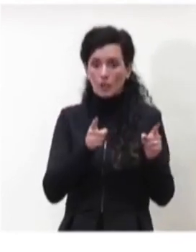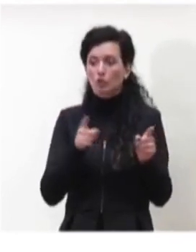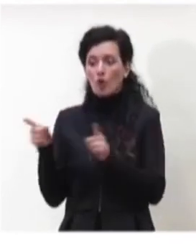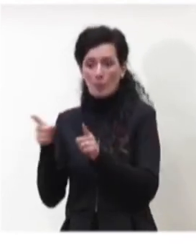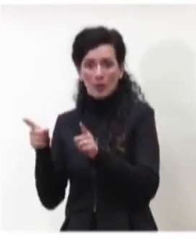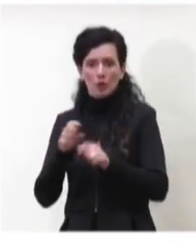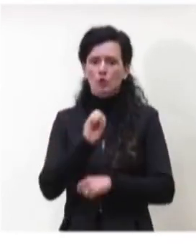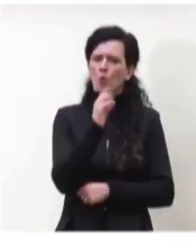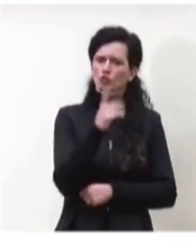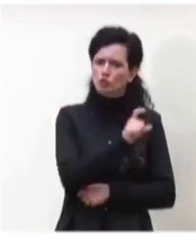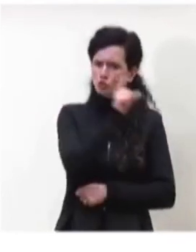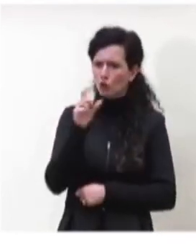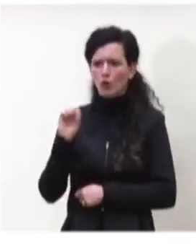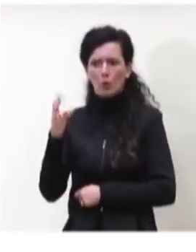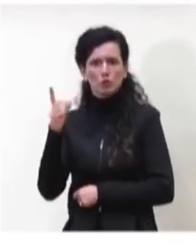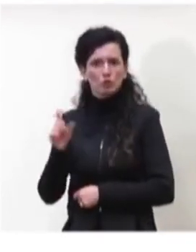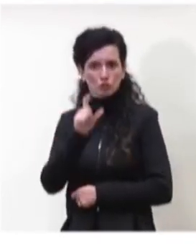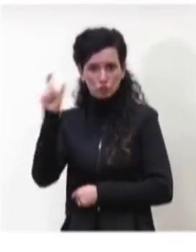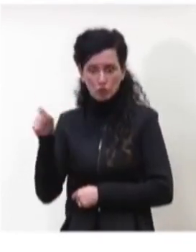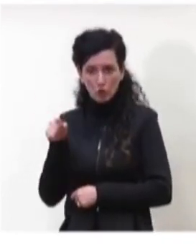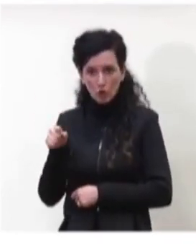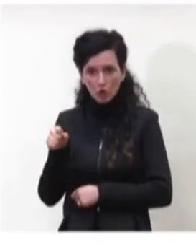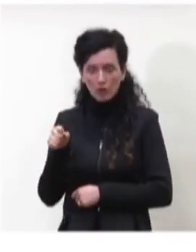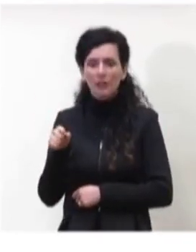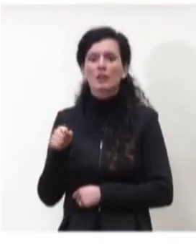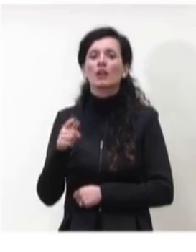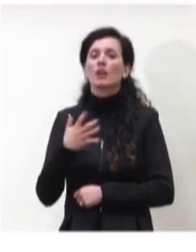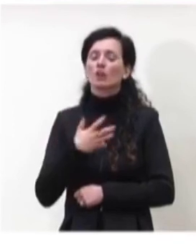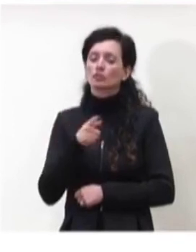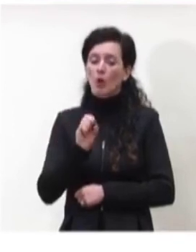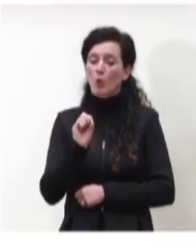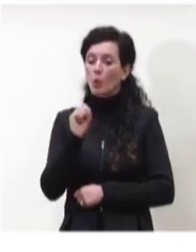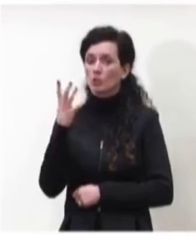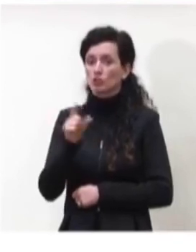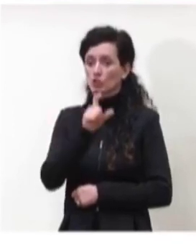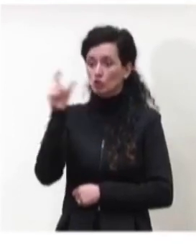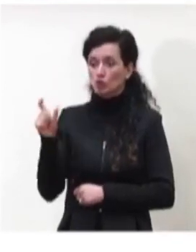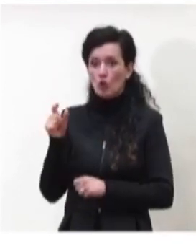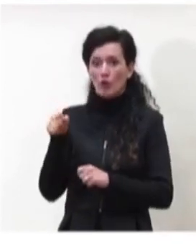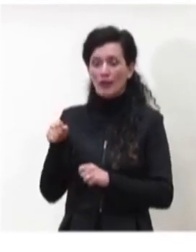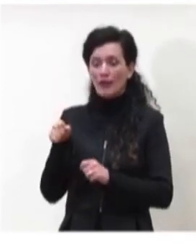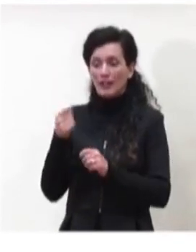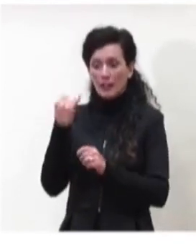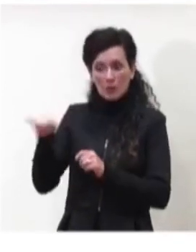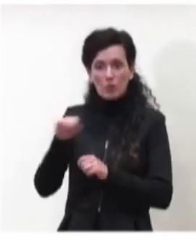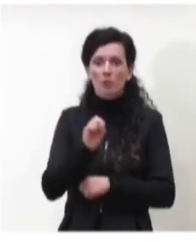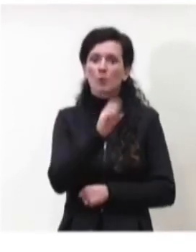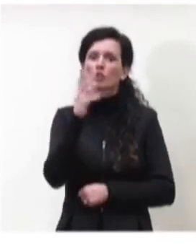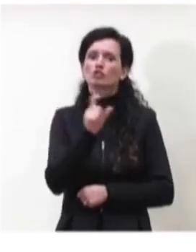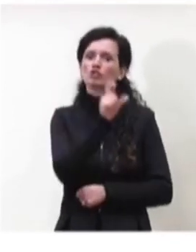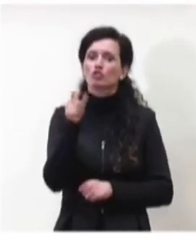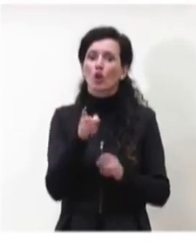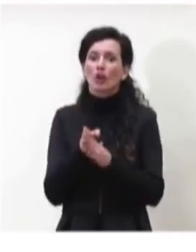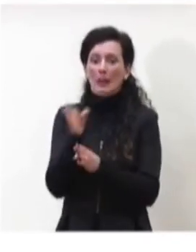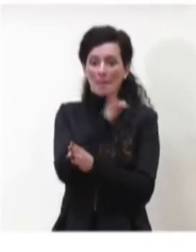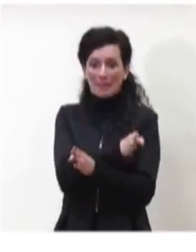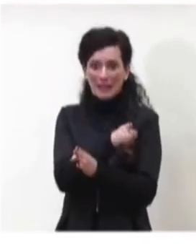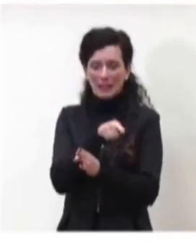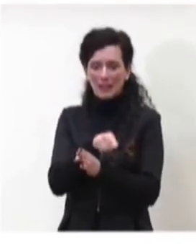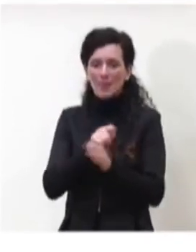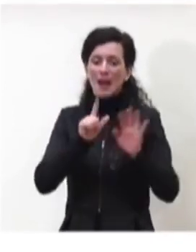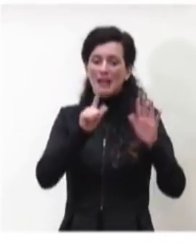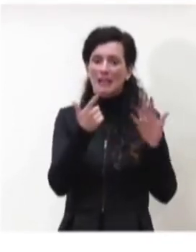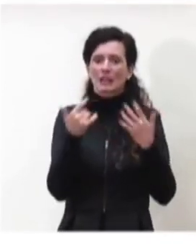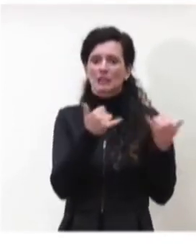ciascuno, quindi gli ultimi 15 giorni versus i 15 giorni precedenti, quindi dal 7 dicembre